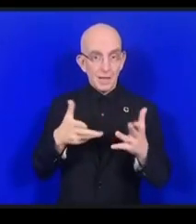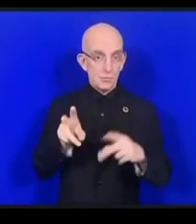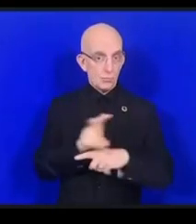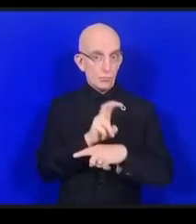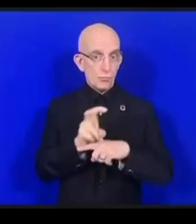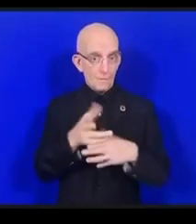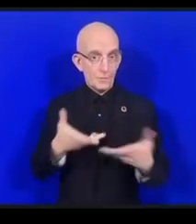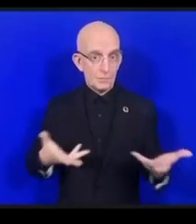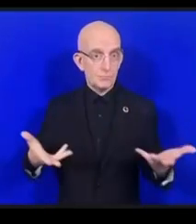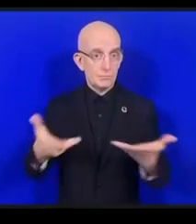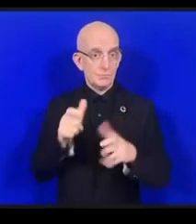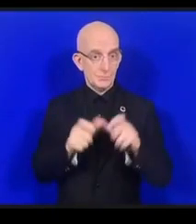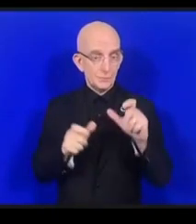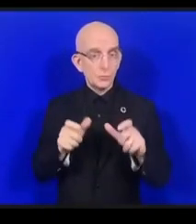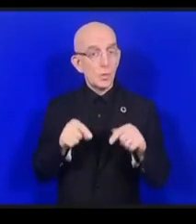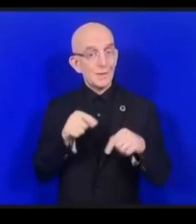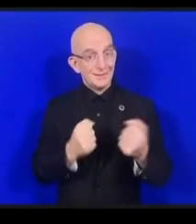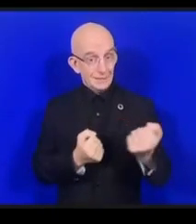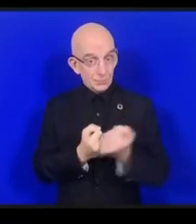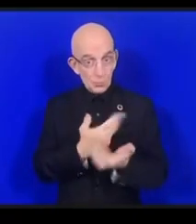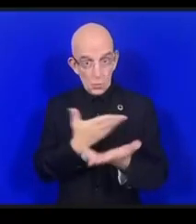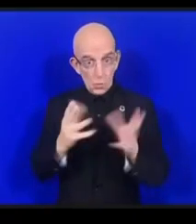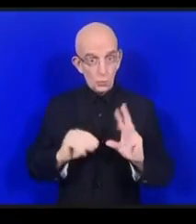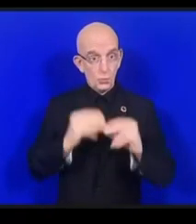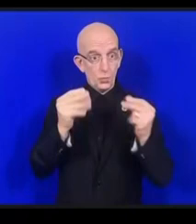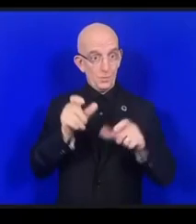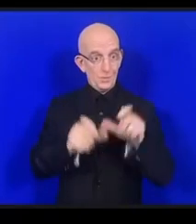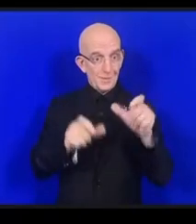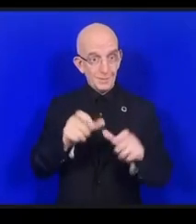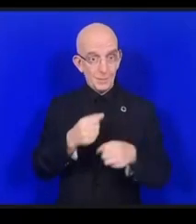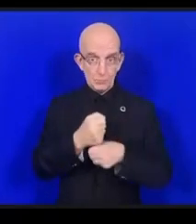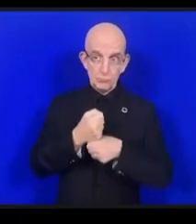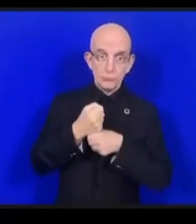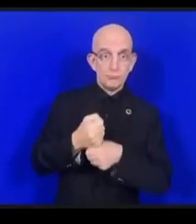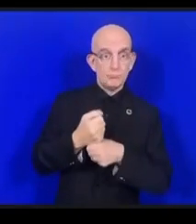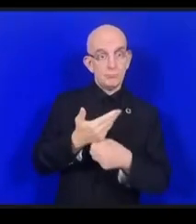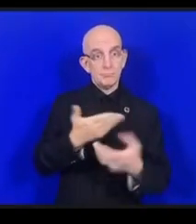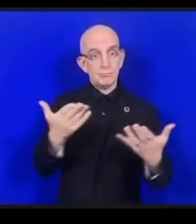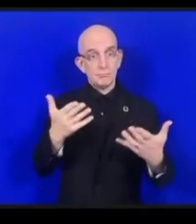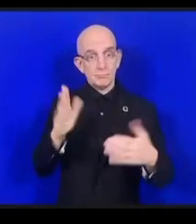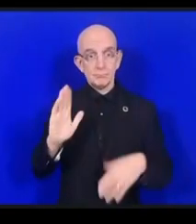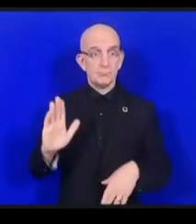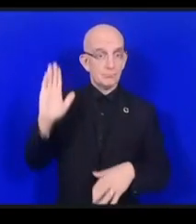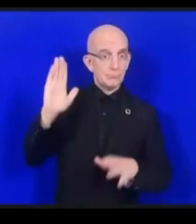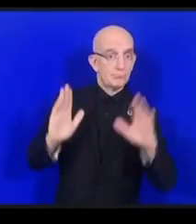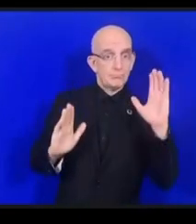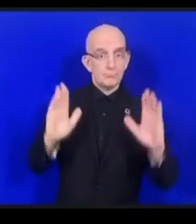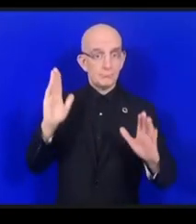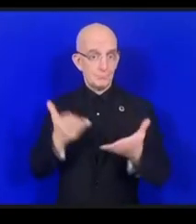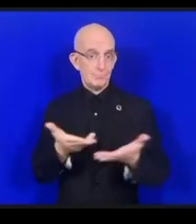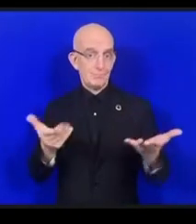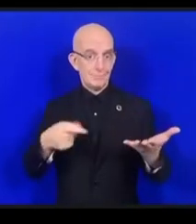entendre nos voix dans cette communauté est très important